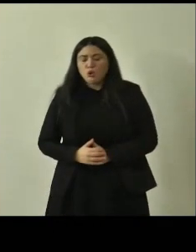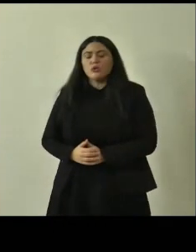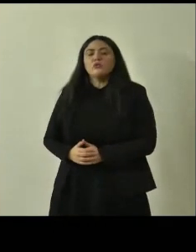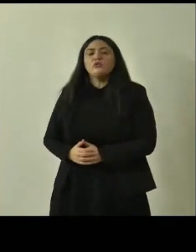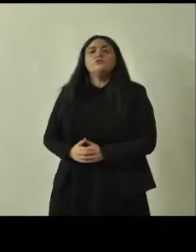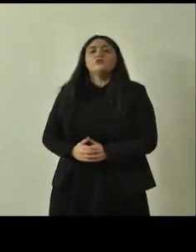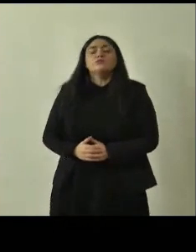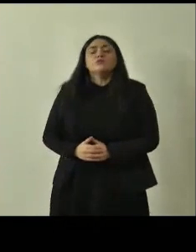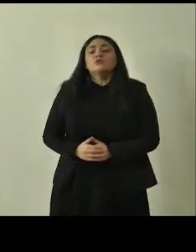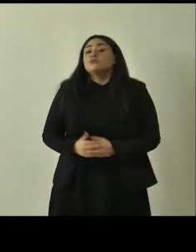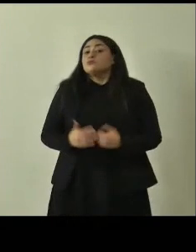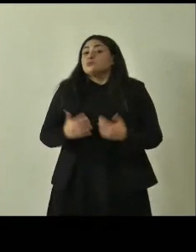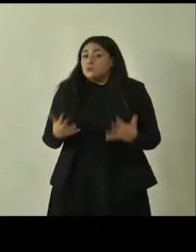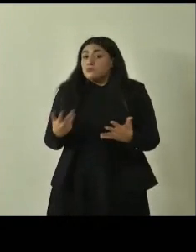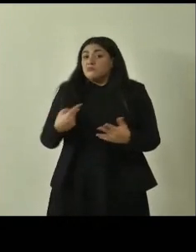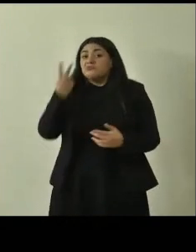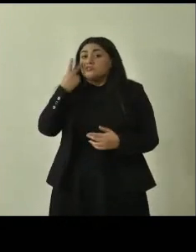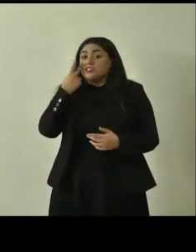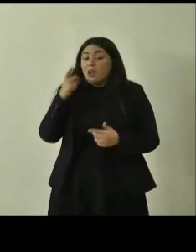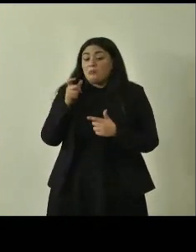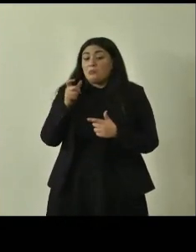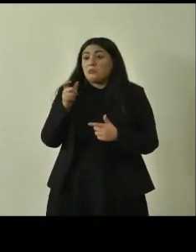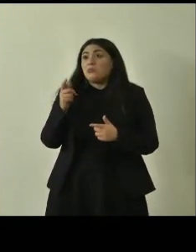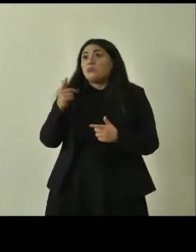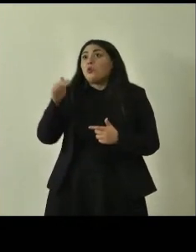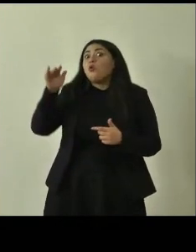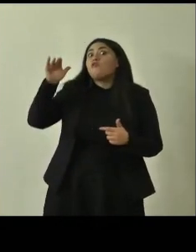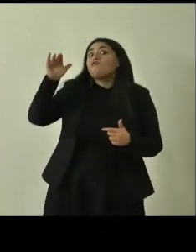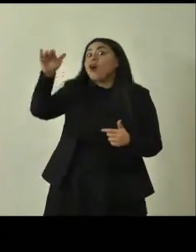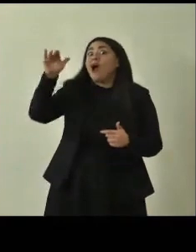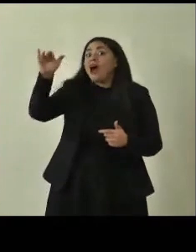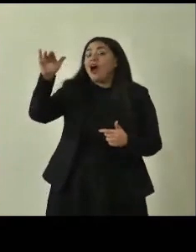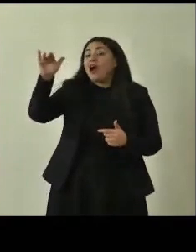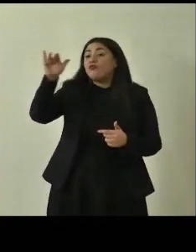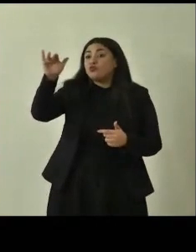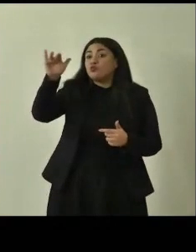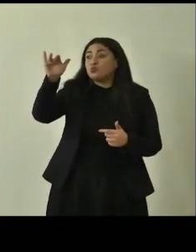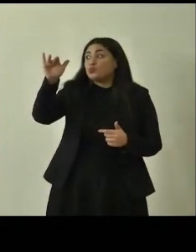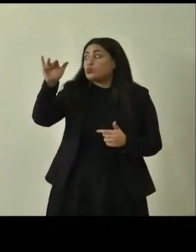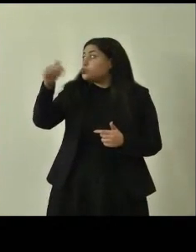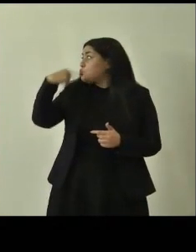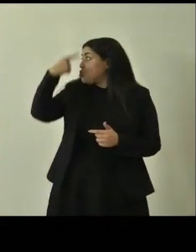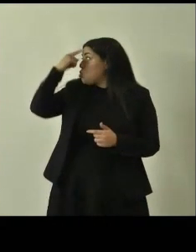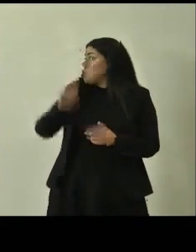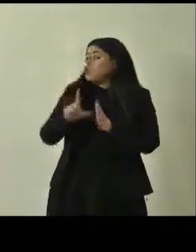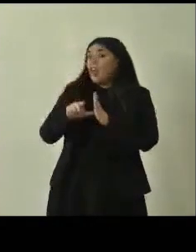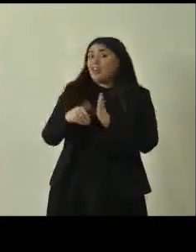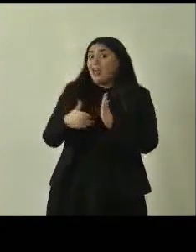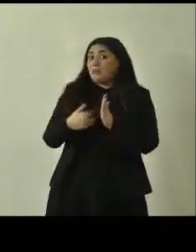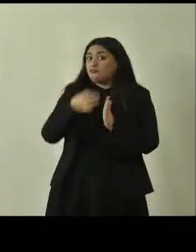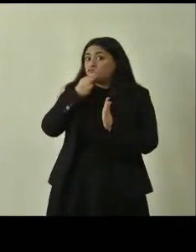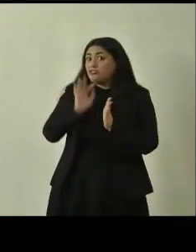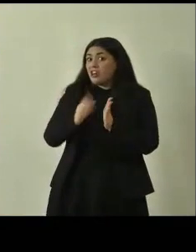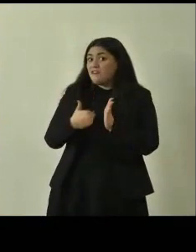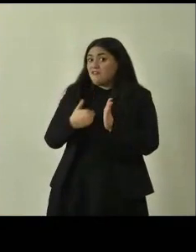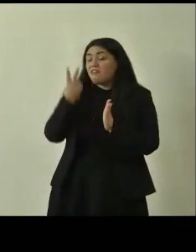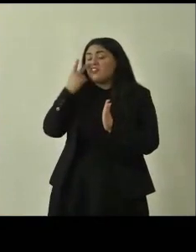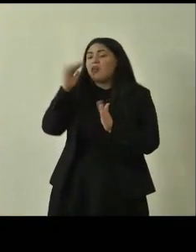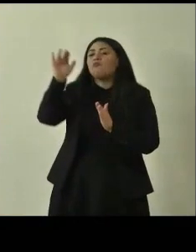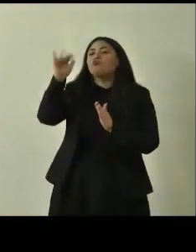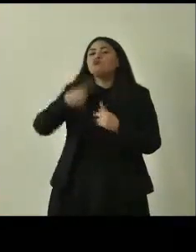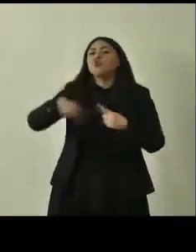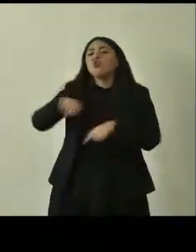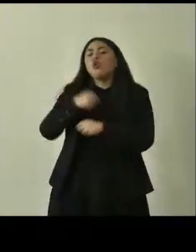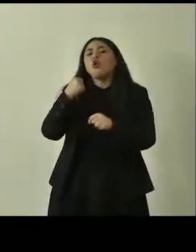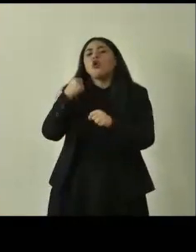allora vediamo due parole sul futuro perché adesso non so che tempi ho però allora cosa vogliamo fare